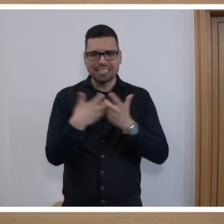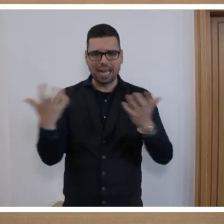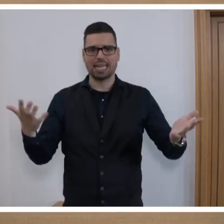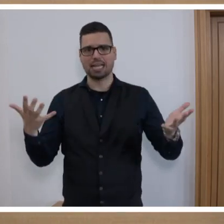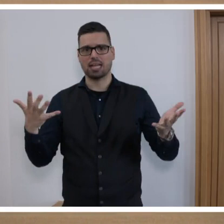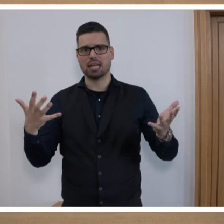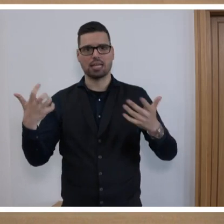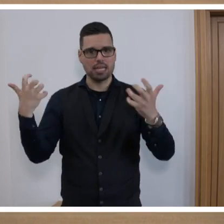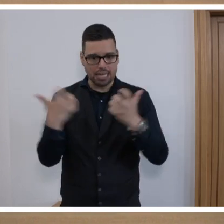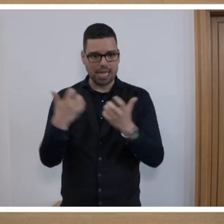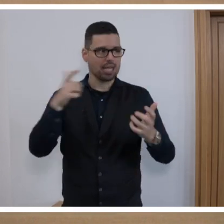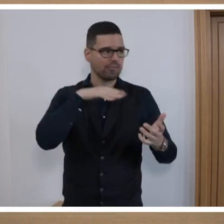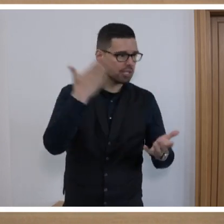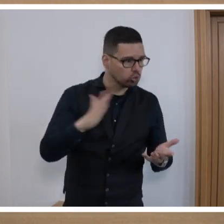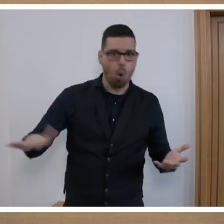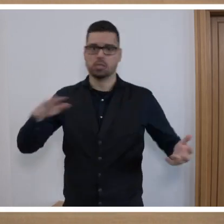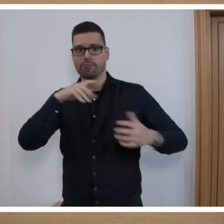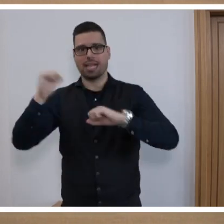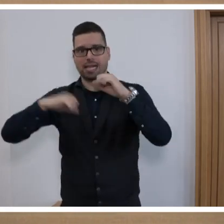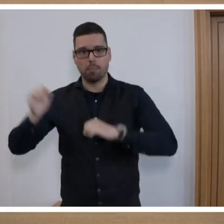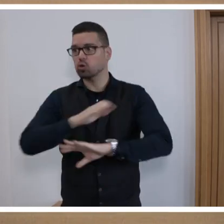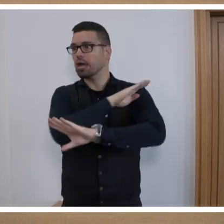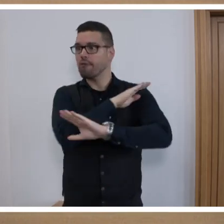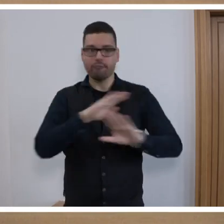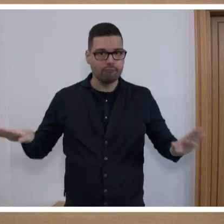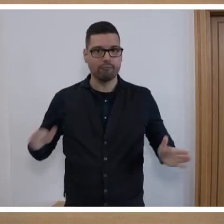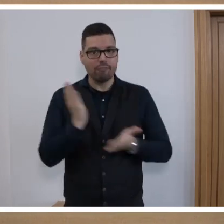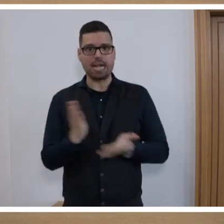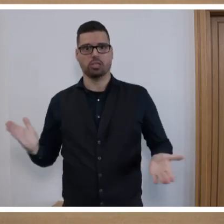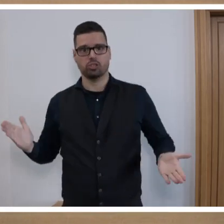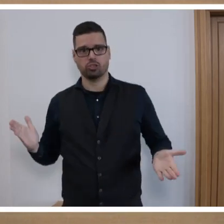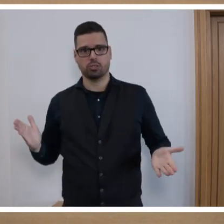Zerstörung und mit viel Toten. Und da sind wir radikal dagegen.